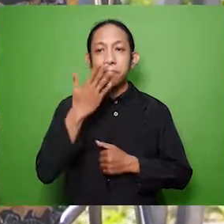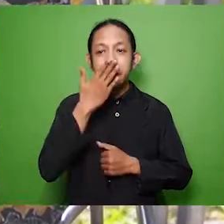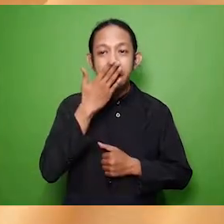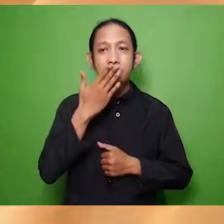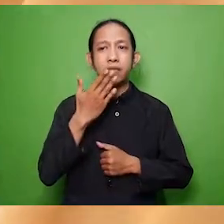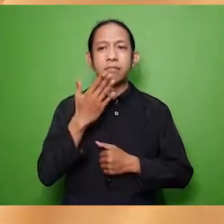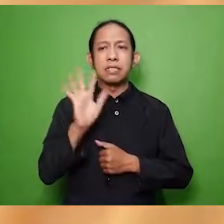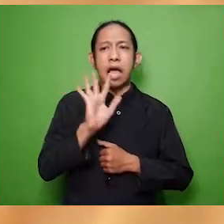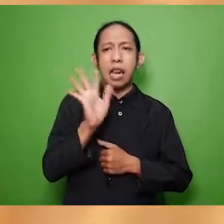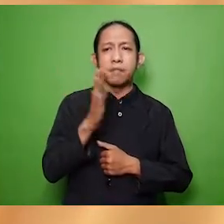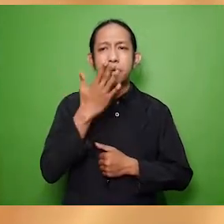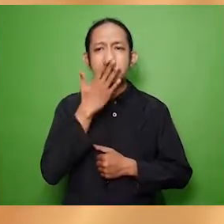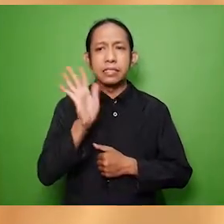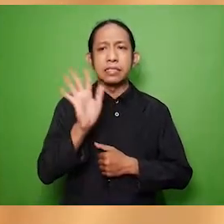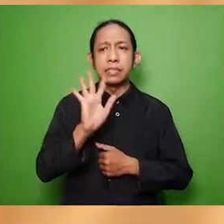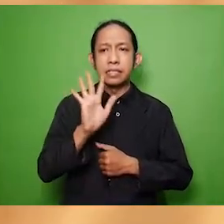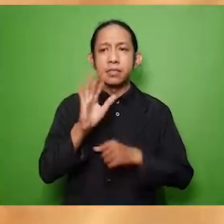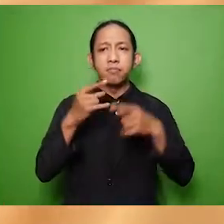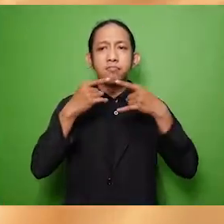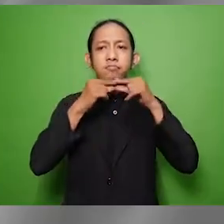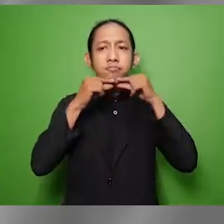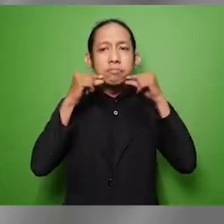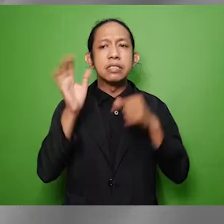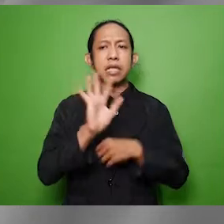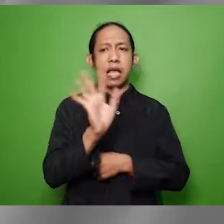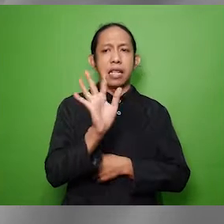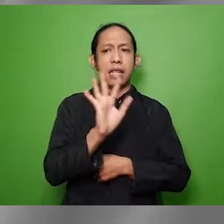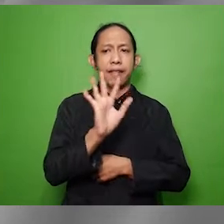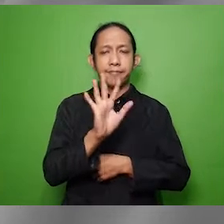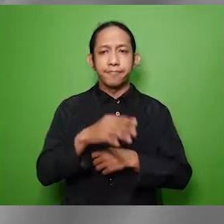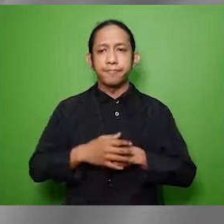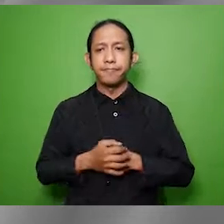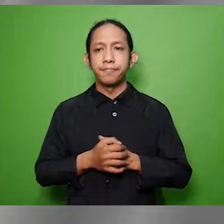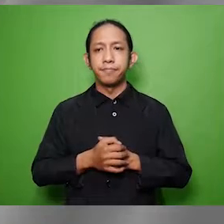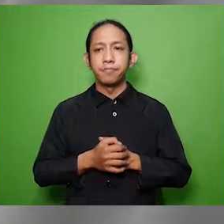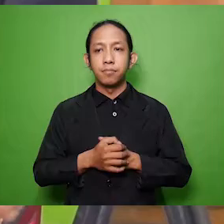Hindari menyentuh masker dan menggunakan masker hanya di bawah dagu.